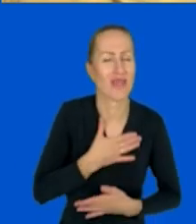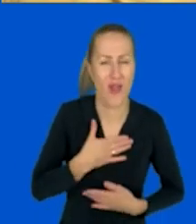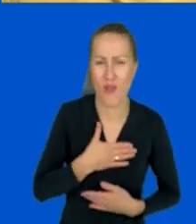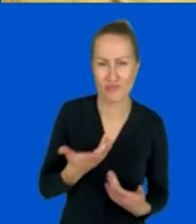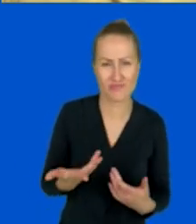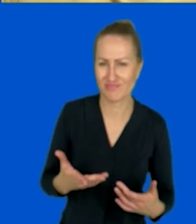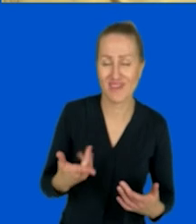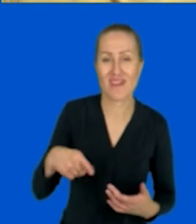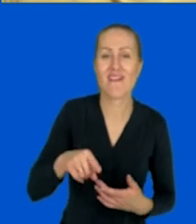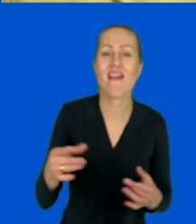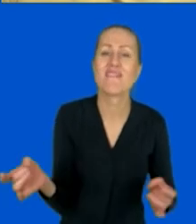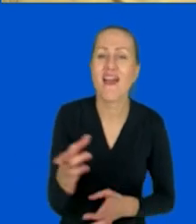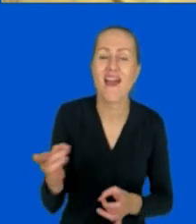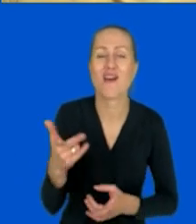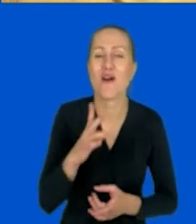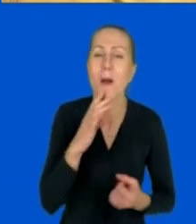Gierki motywacyjne?